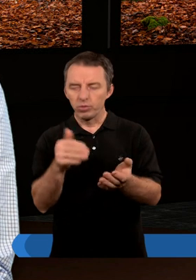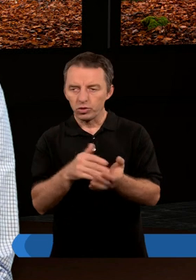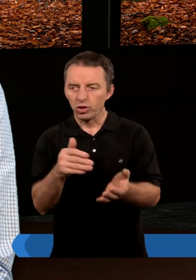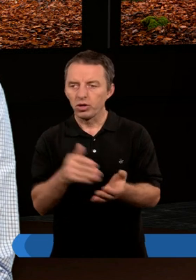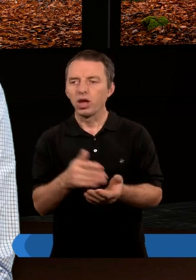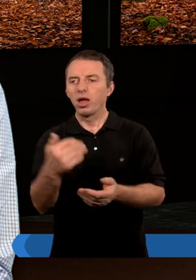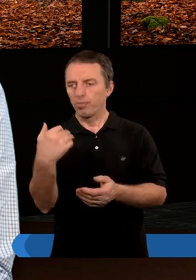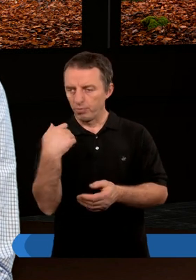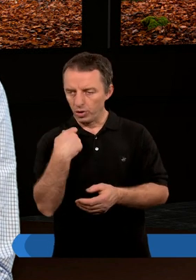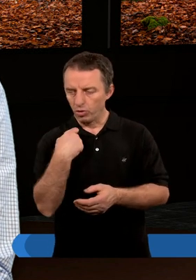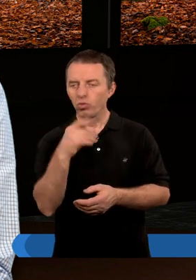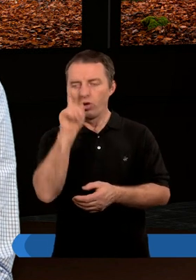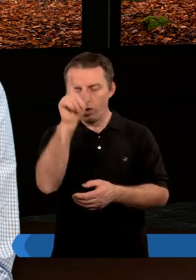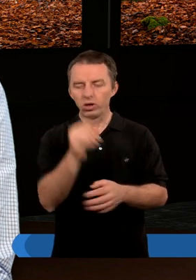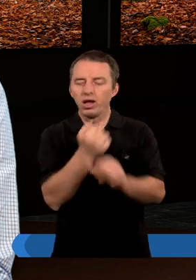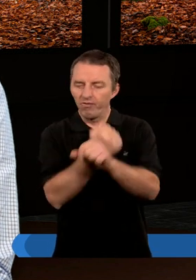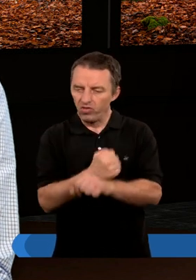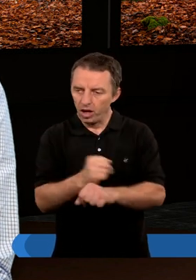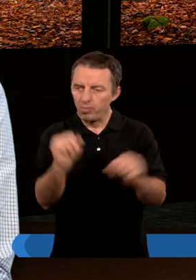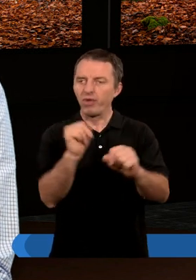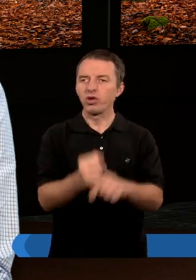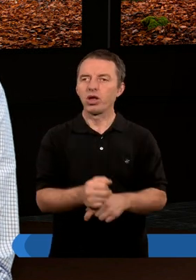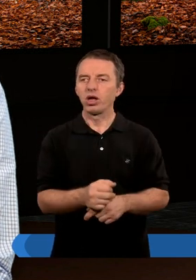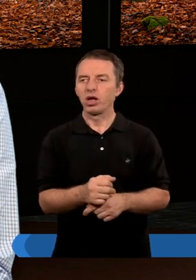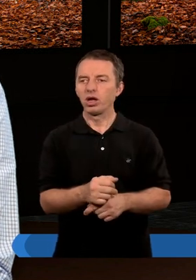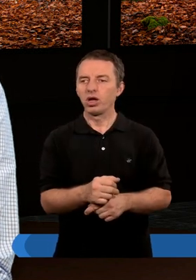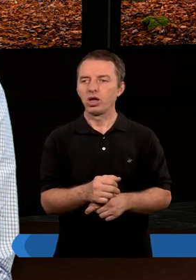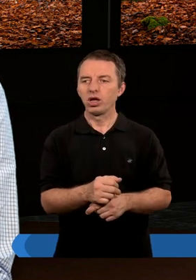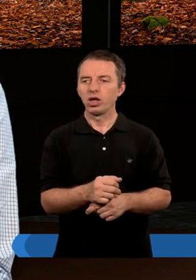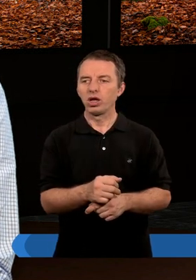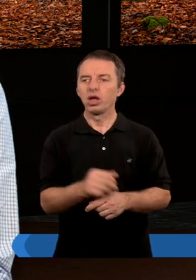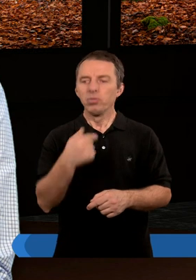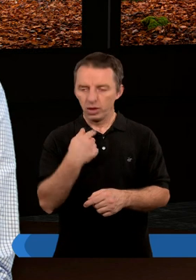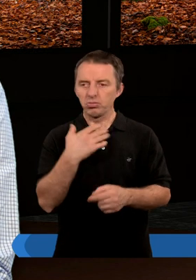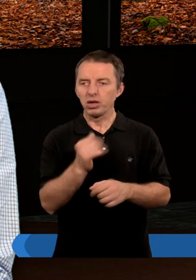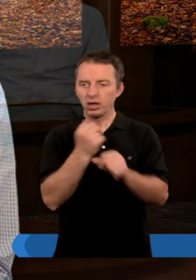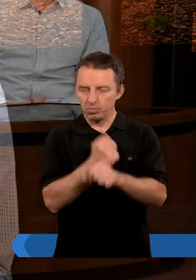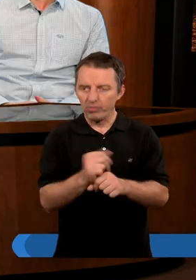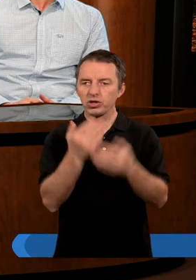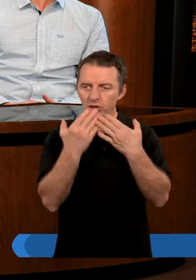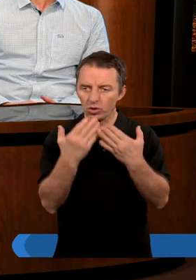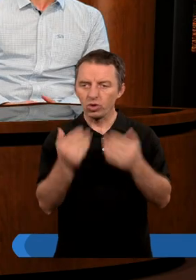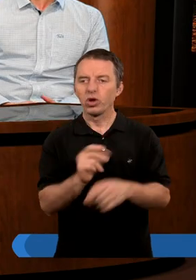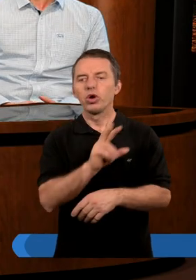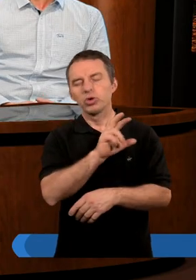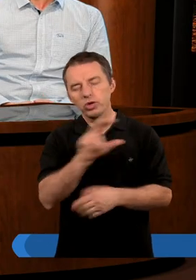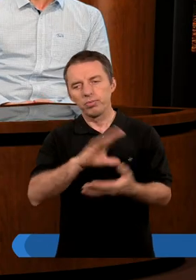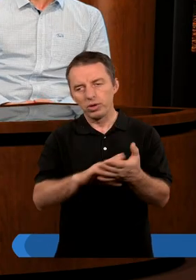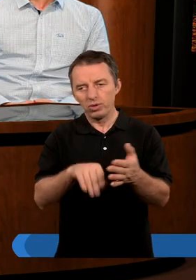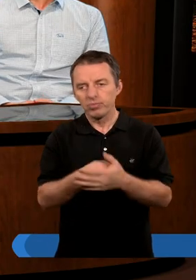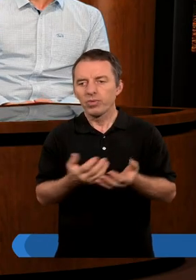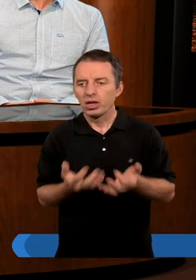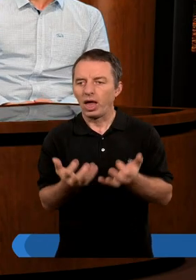potrzebujemy, żeby On nas wybawił i my mieli to zbawienie. Dziękuję. Ale czy